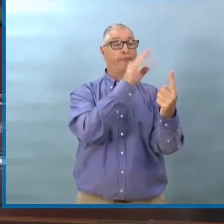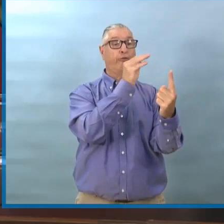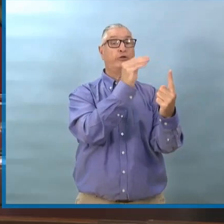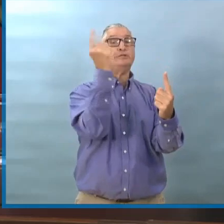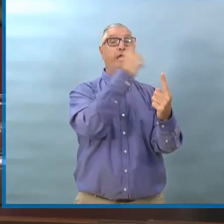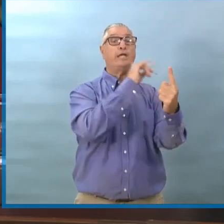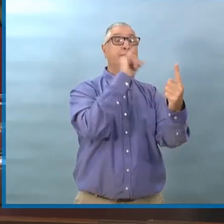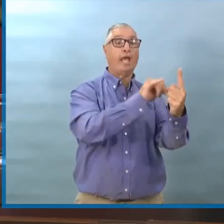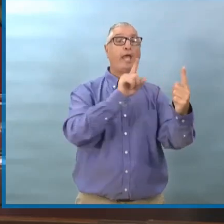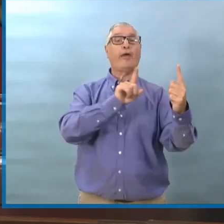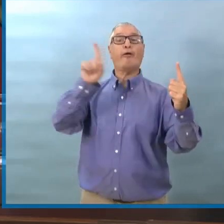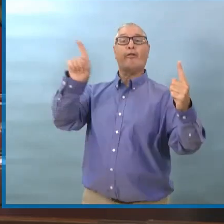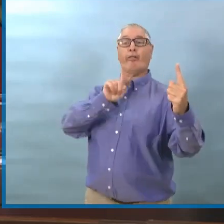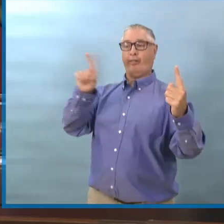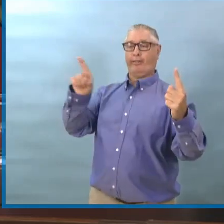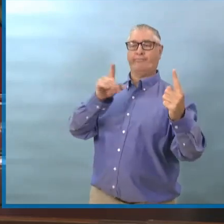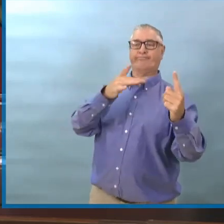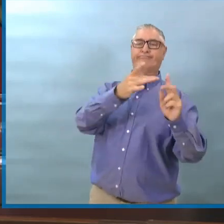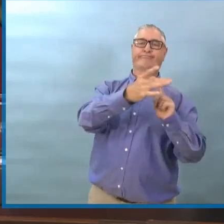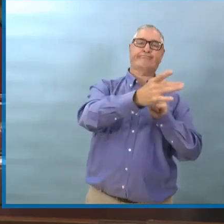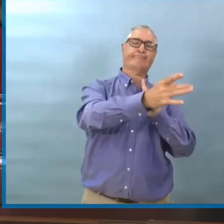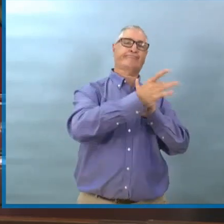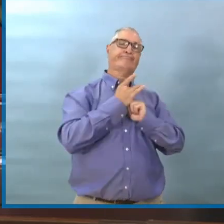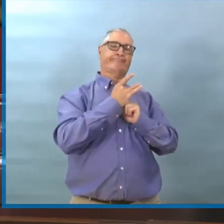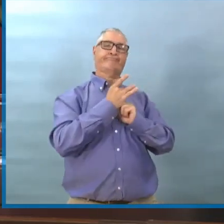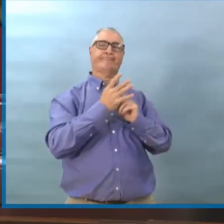Donc, n pas la situation idéale.